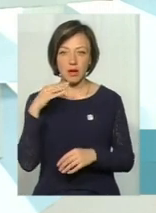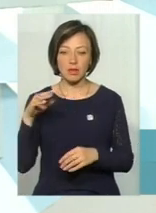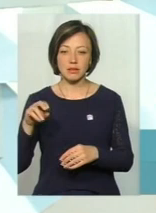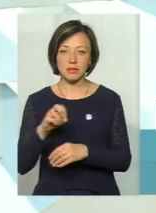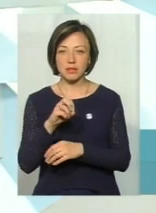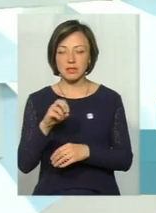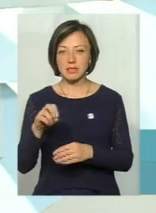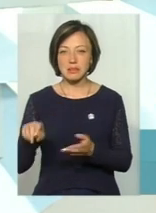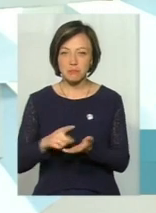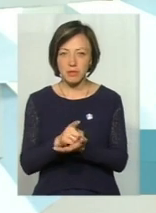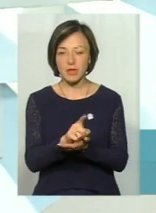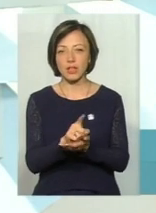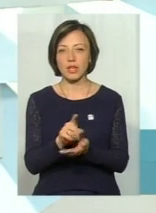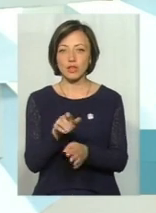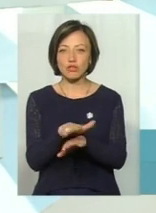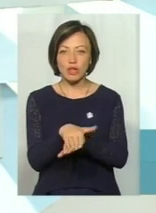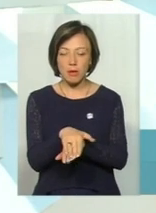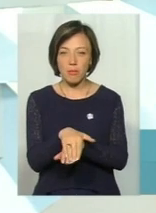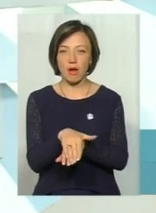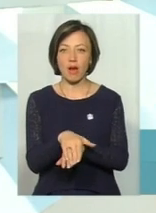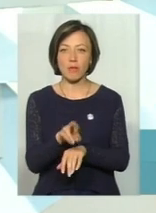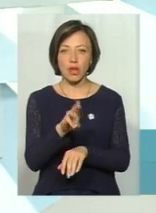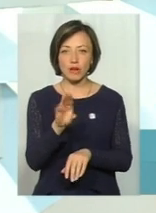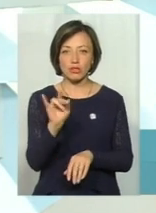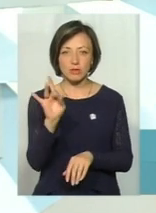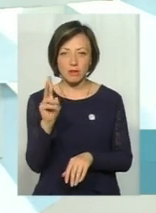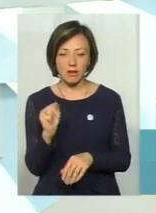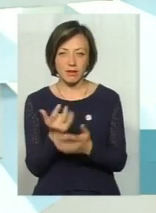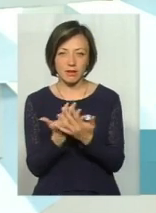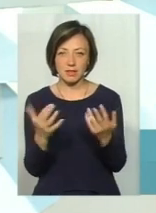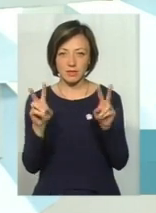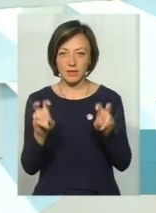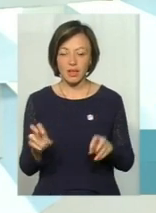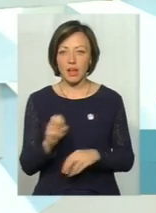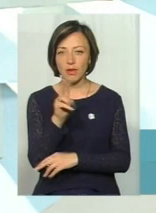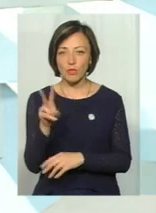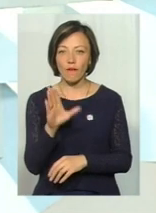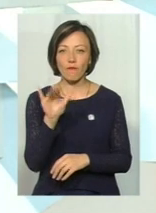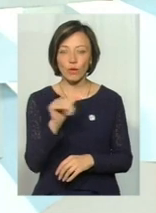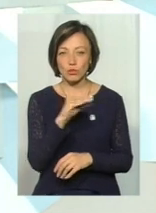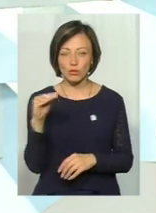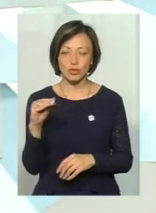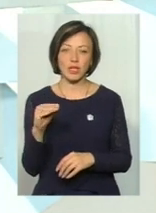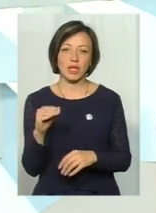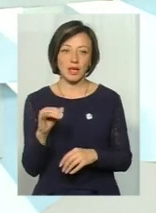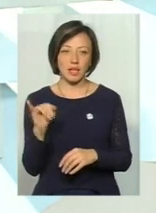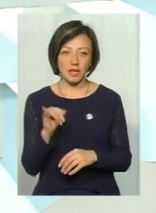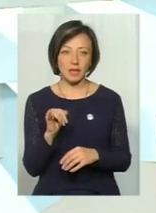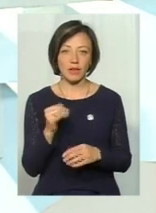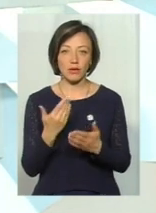черепахами, ящерками, і зеленими, і пруткими, і гадюками, і вужами. Ось,